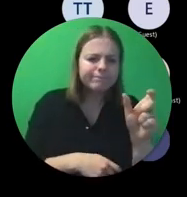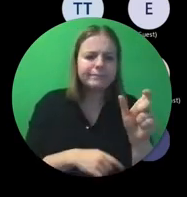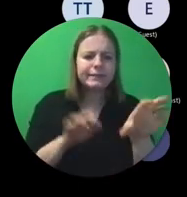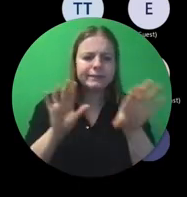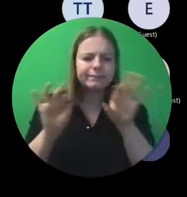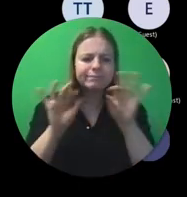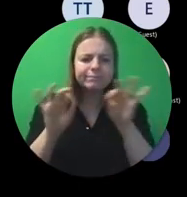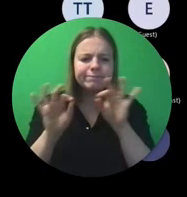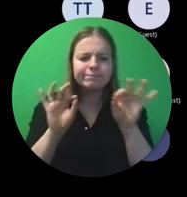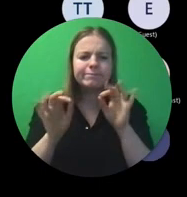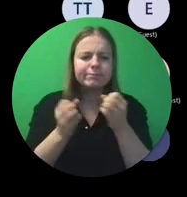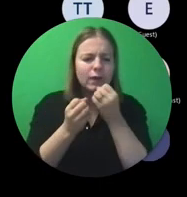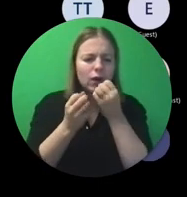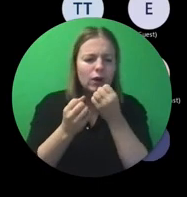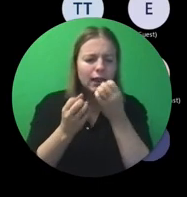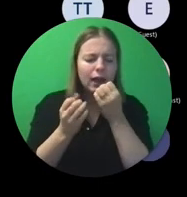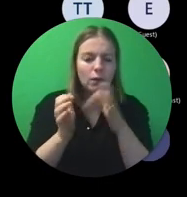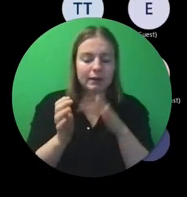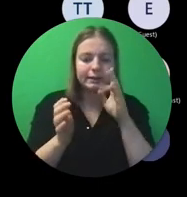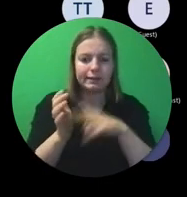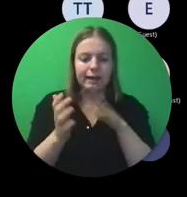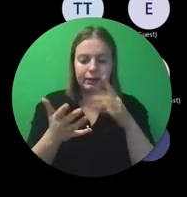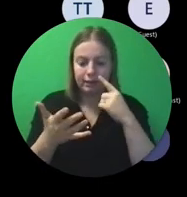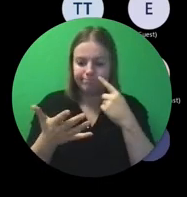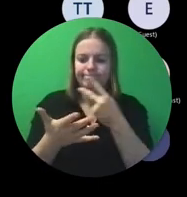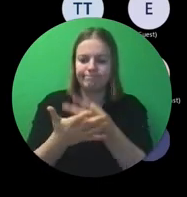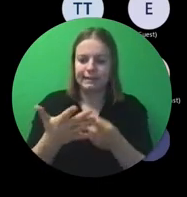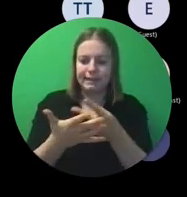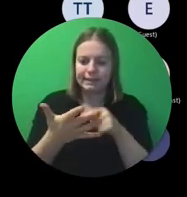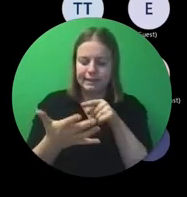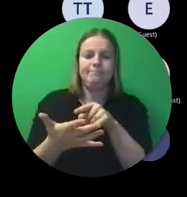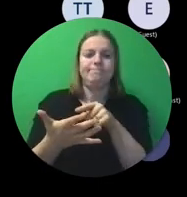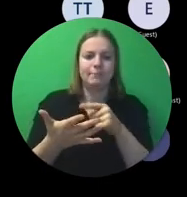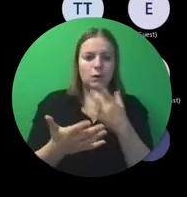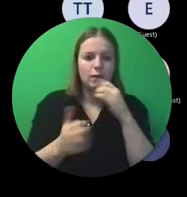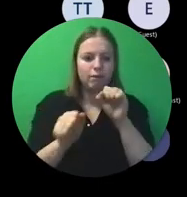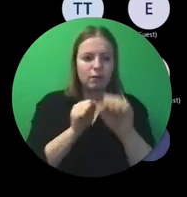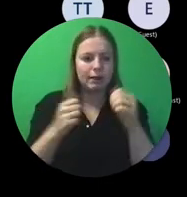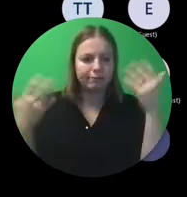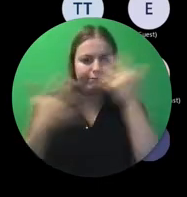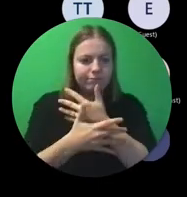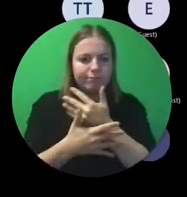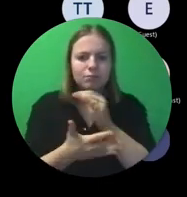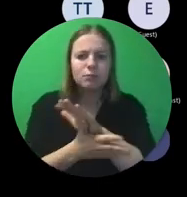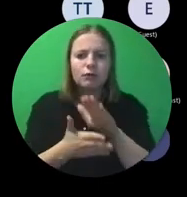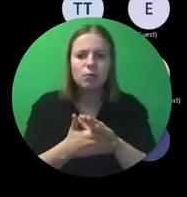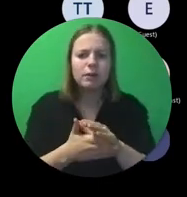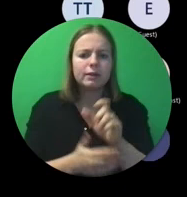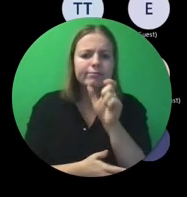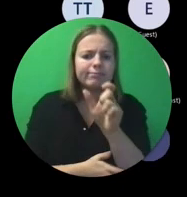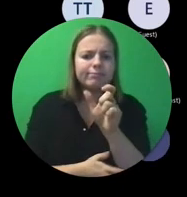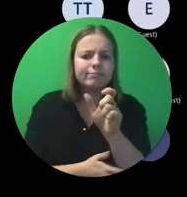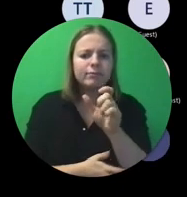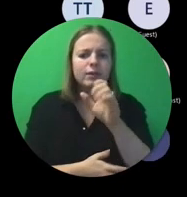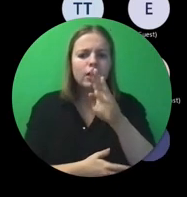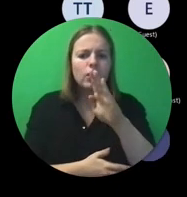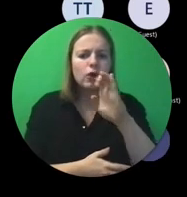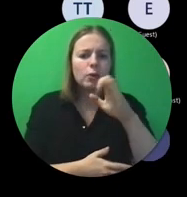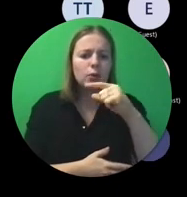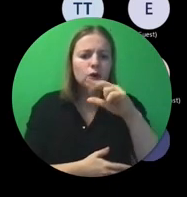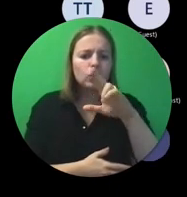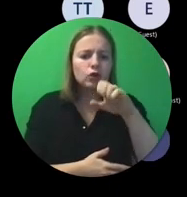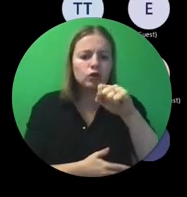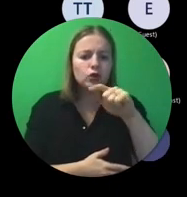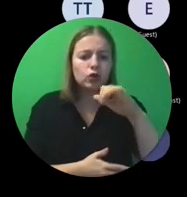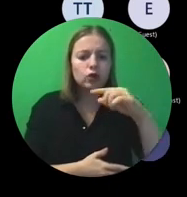tegenkomen. En ik wil vermijden dat er dan verwarring over ontstaat. Bijvoorbeeld de termen begunstigde en